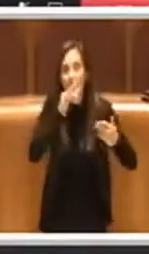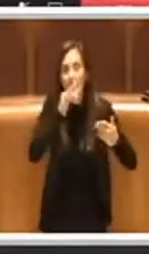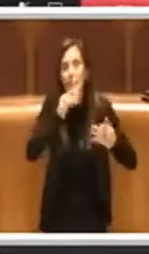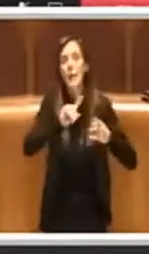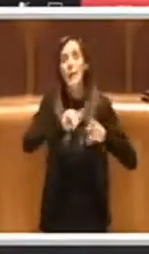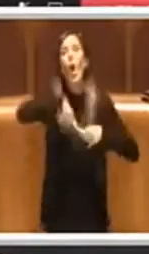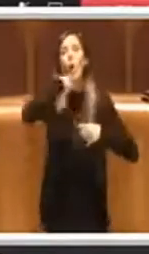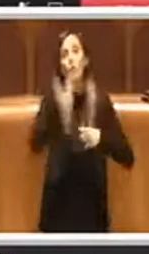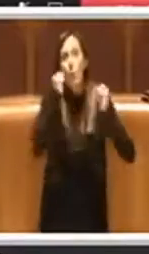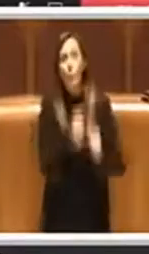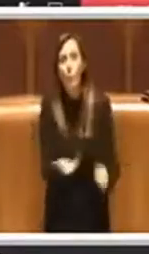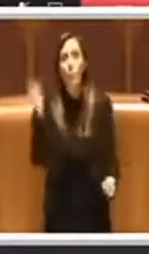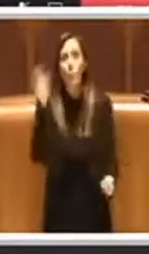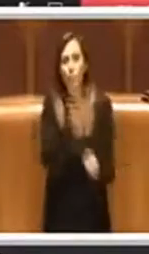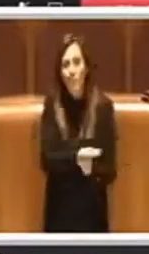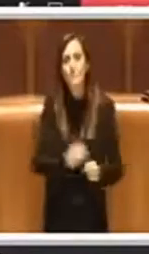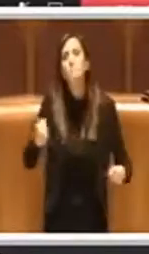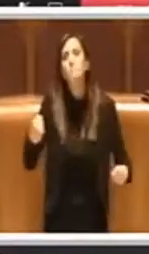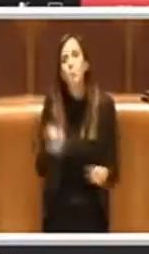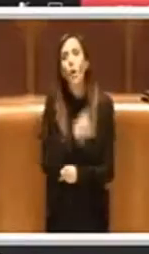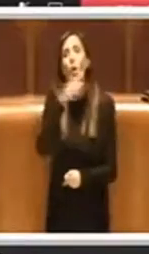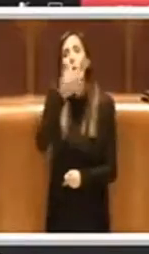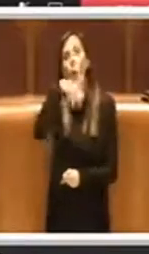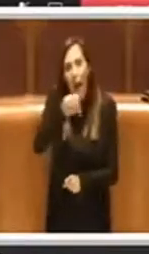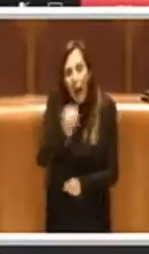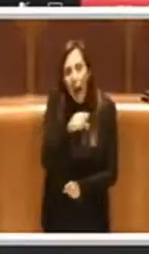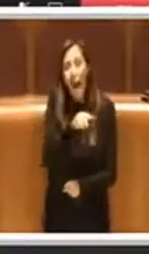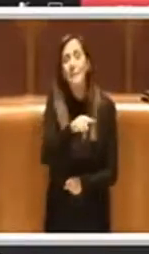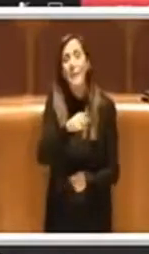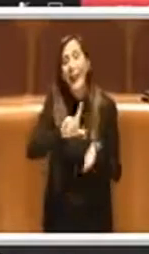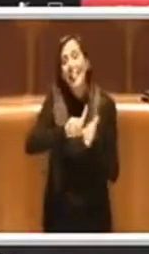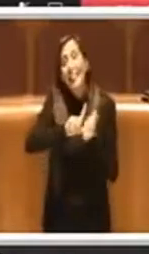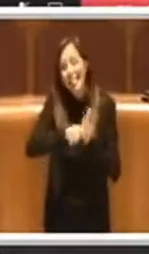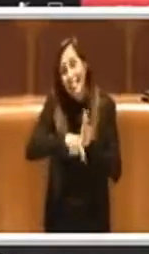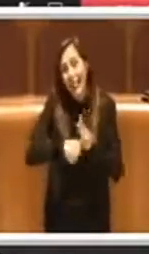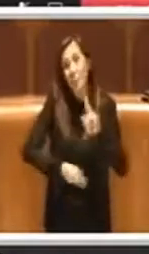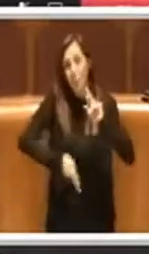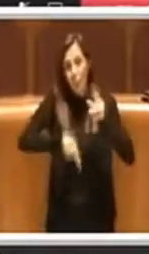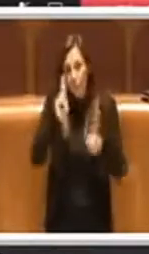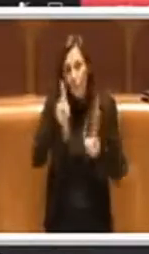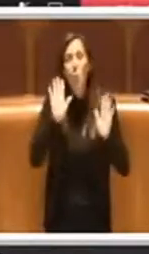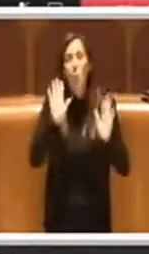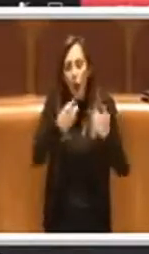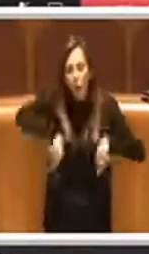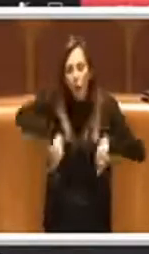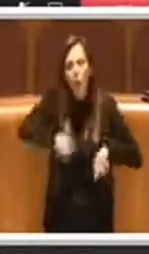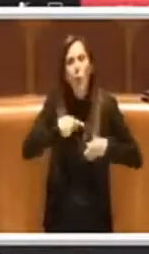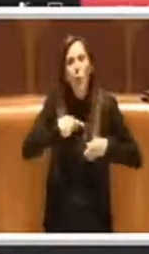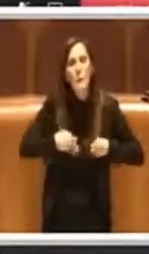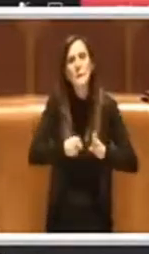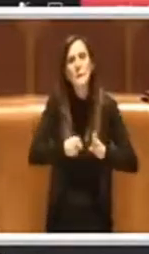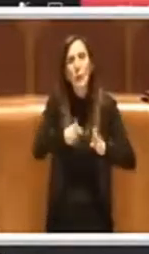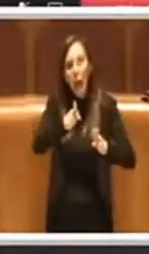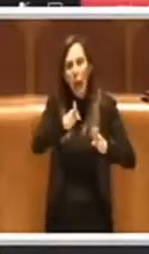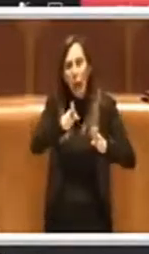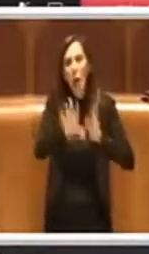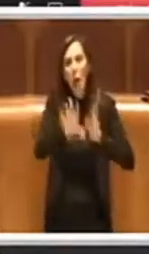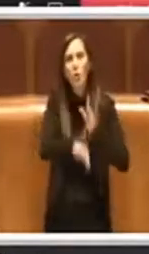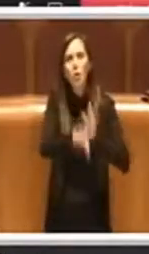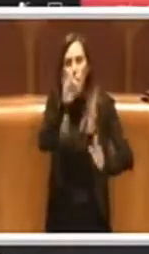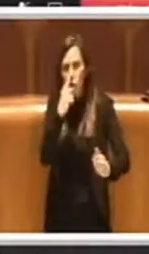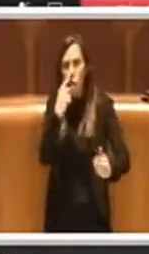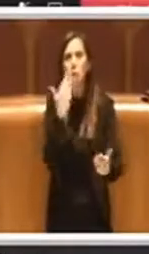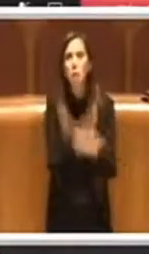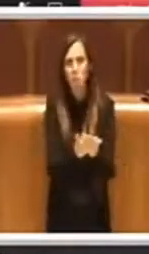con Ama ci abbiamo messo un po' di tempo in più, però io vedo che ci stiamo indirizzando sulla strada giusta e per cui